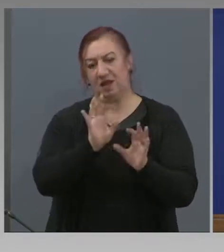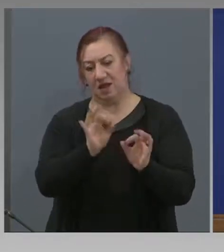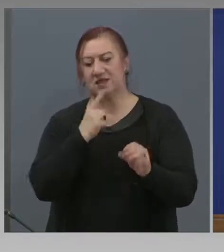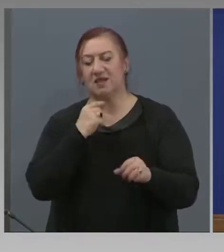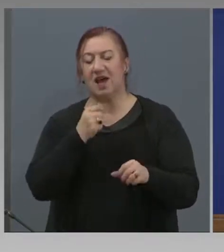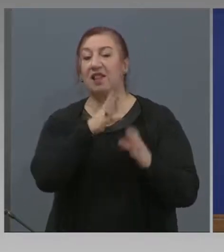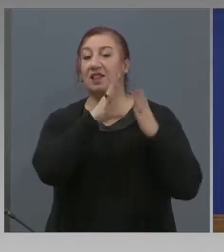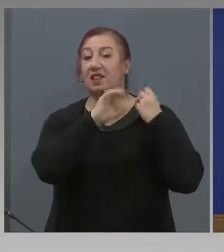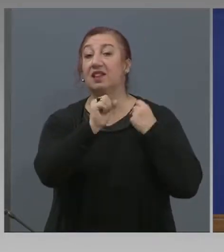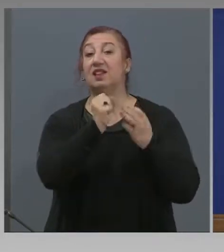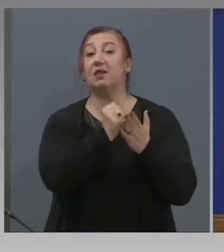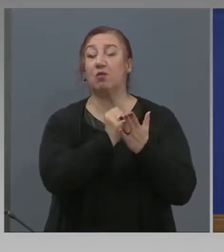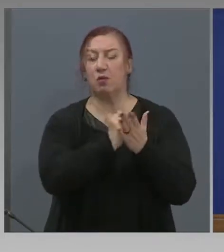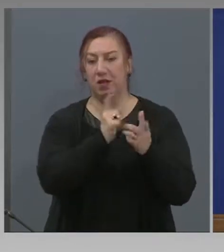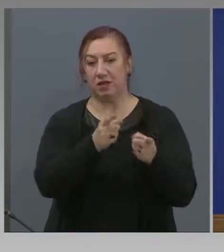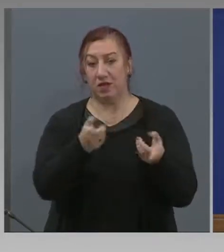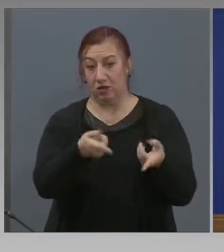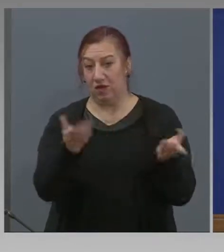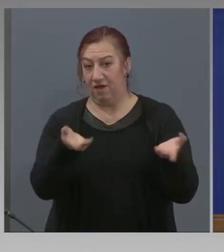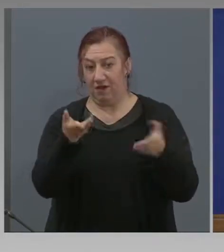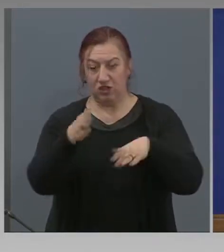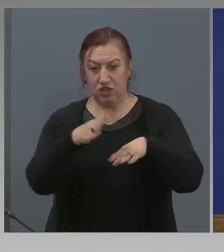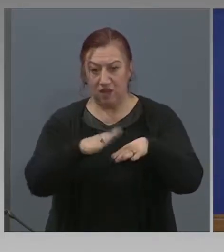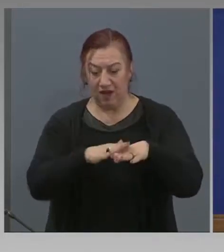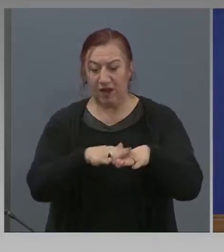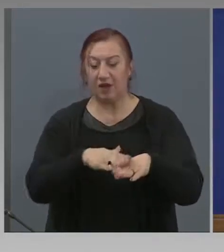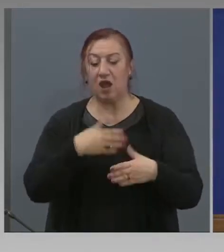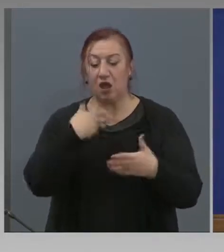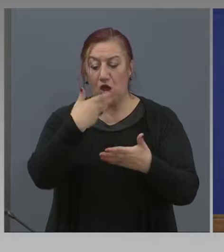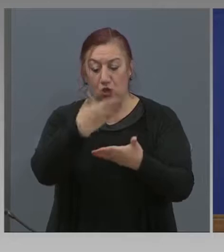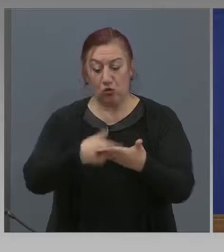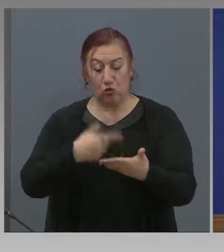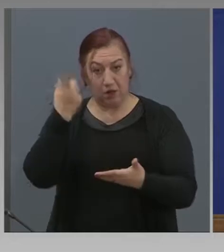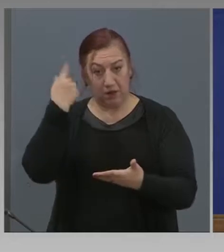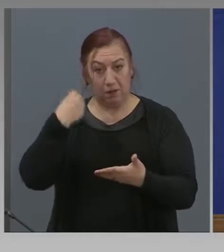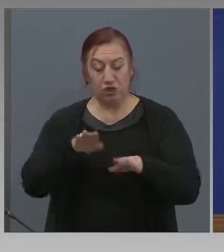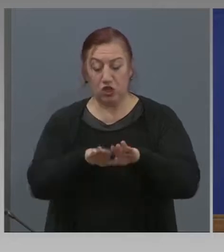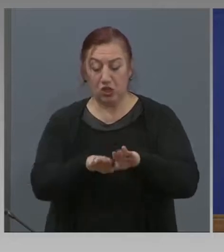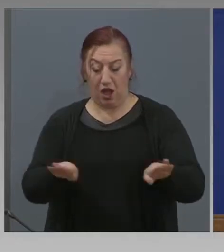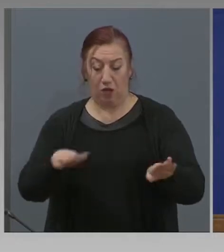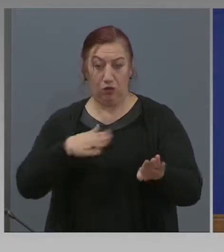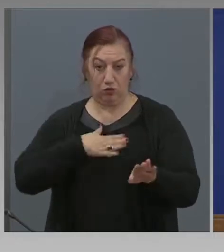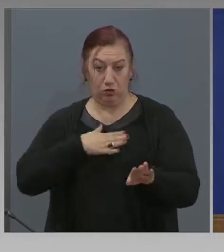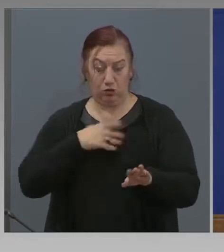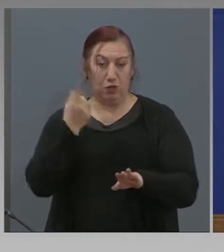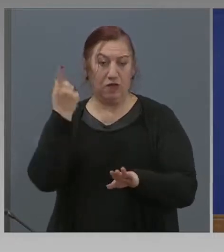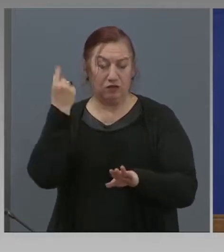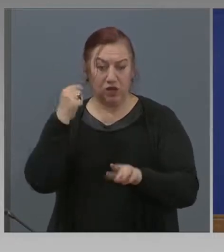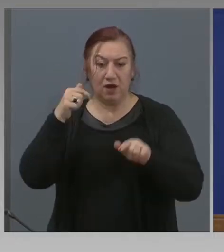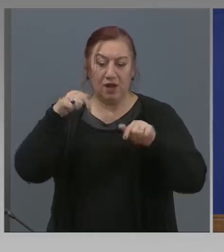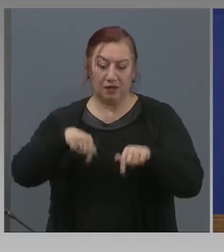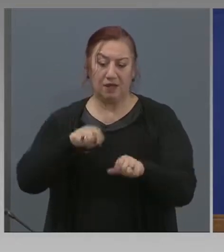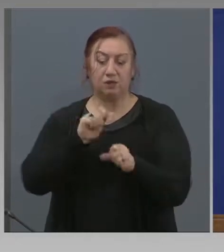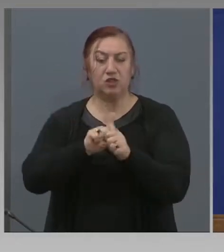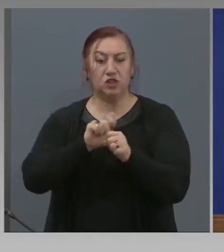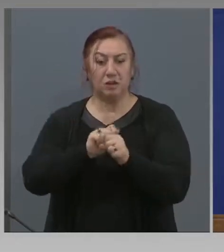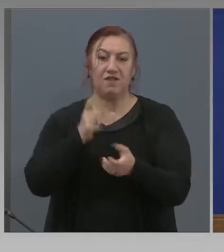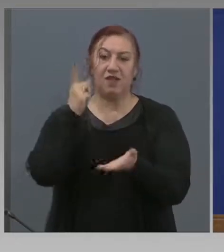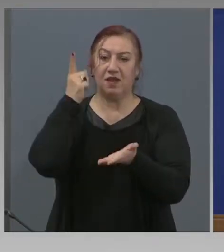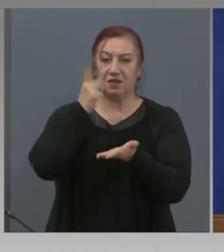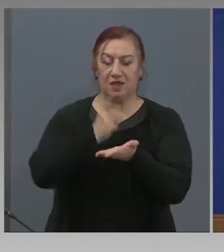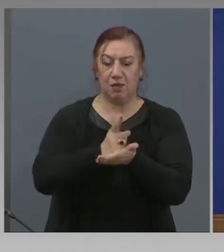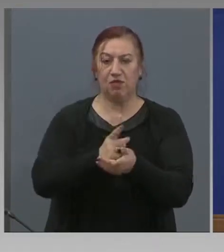факт за повета. От докладът беше на моето бюро вчера, днес-утринта беше изготвана в основа на този доклад и за повета.